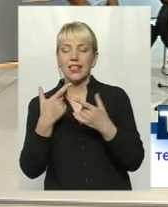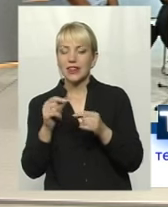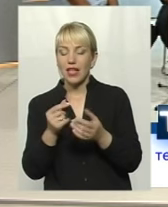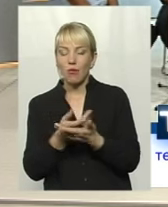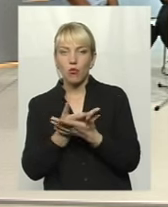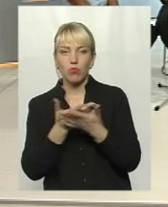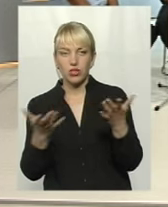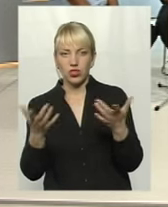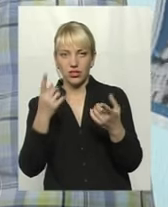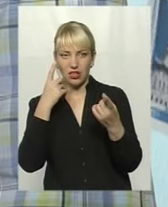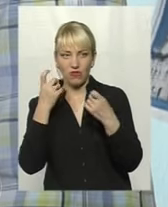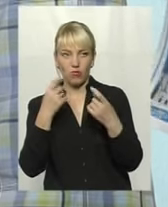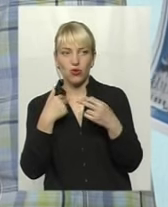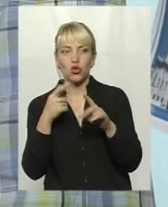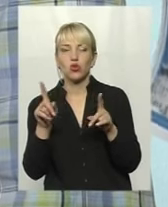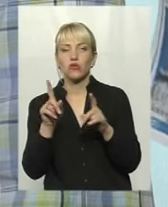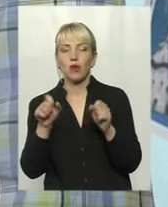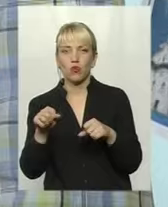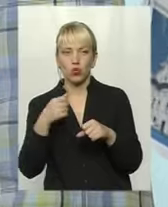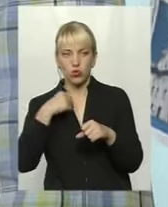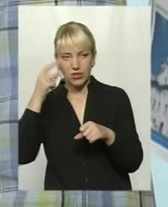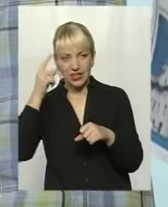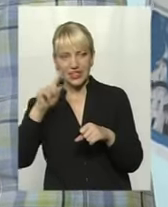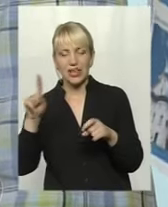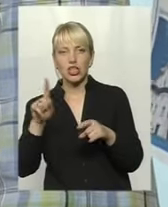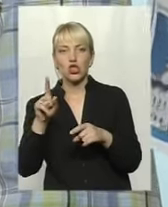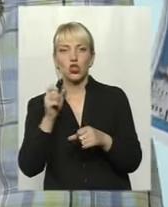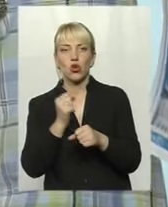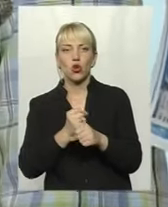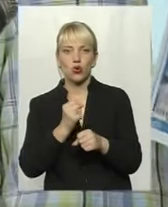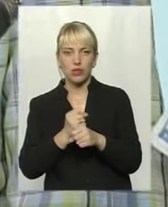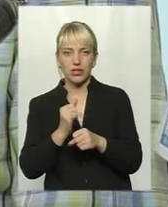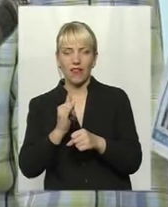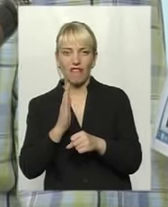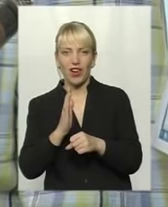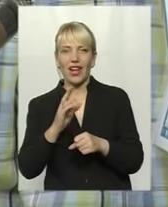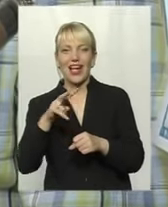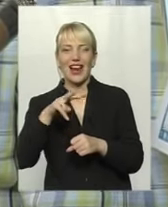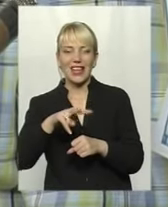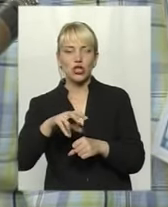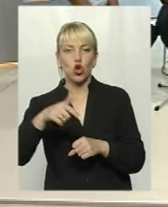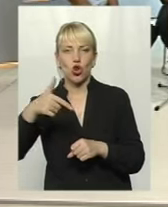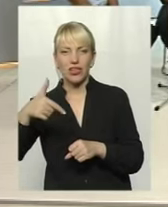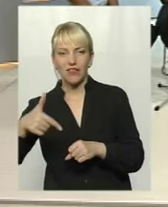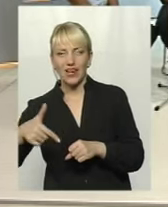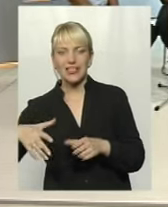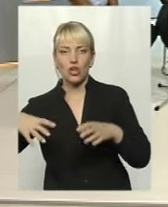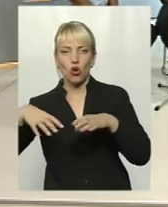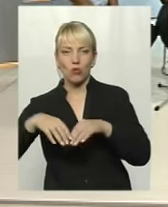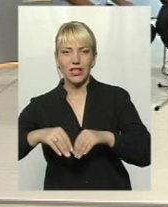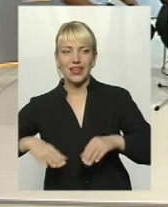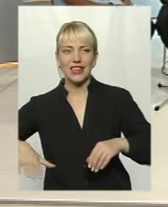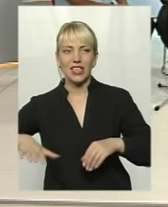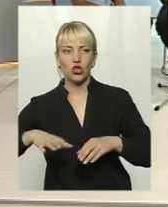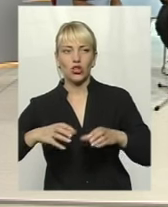публічність інформації. Як я щось можу знати, що твориться в Лісогринівецькій об'єднаній територіальній громаді. Зрозуміло. Відповідь.